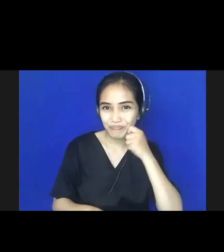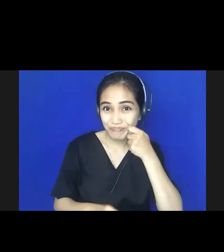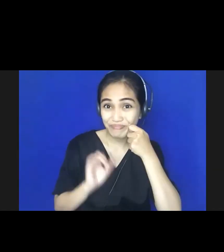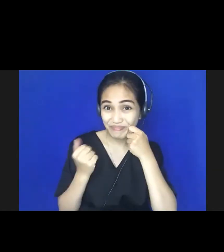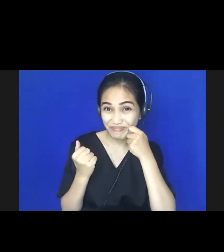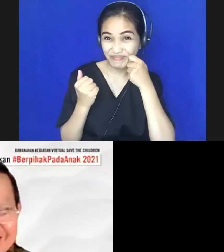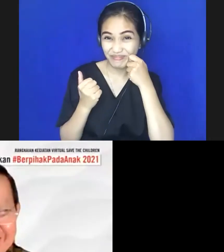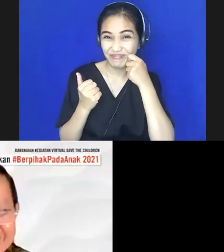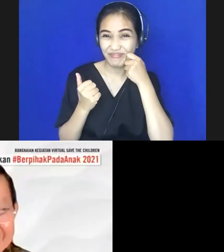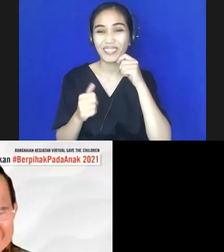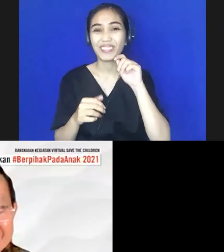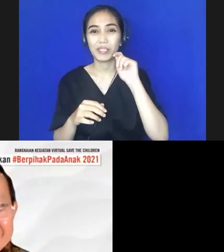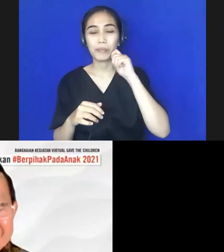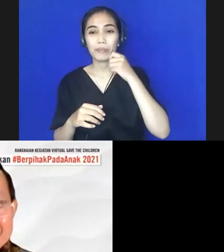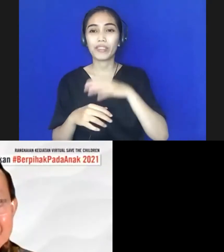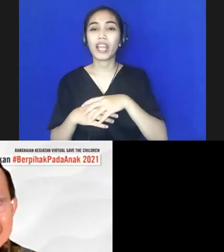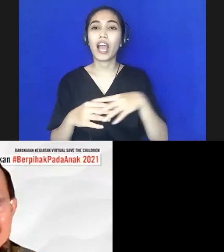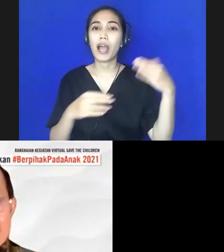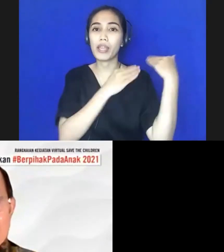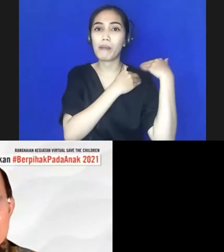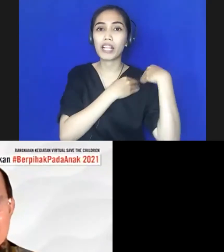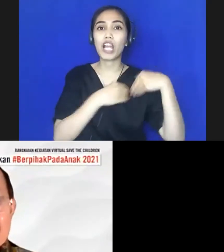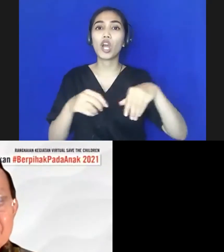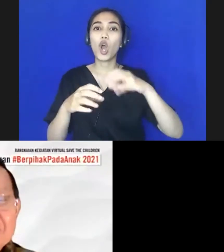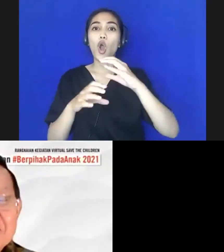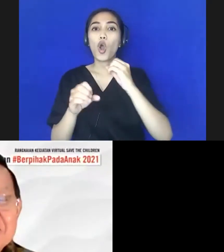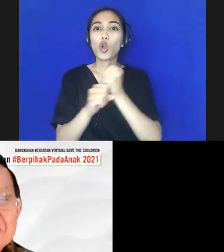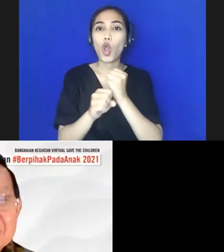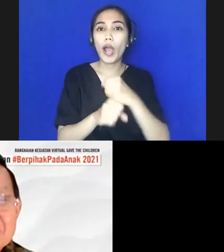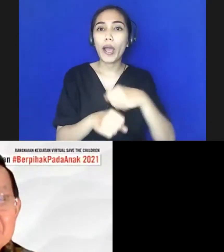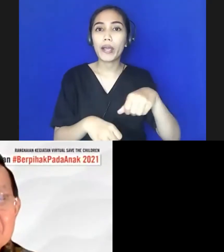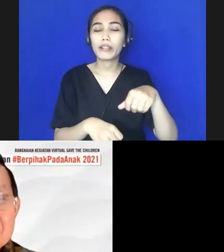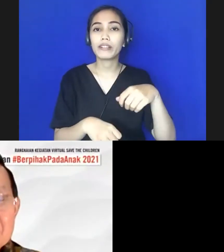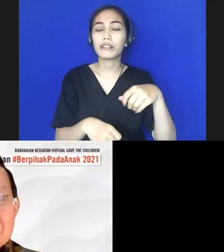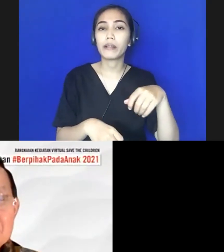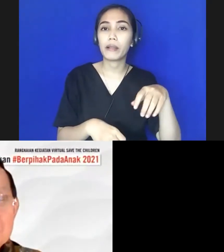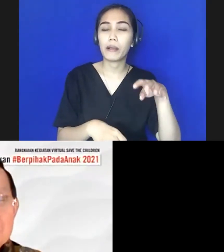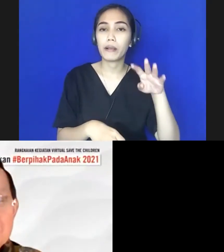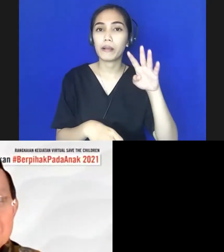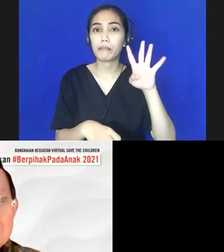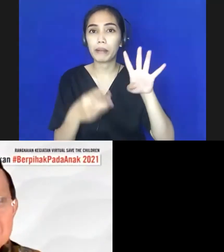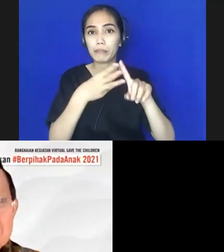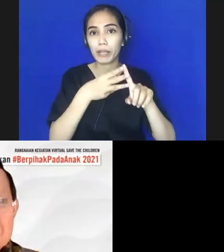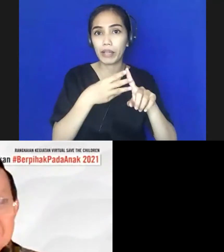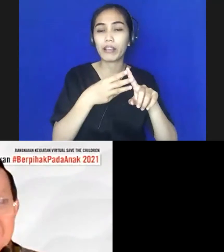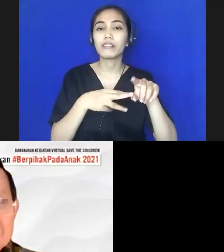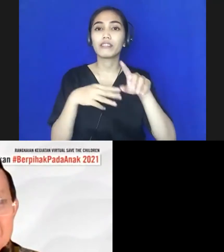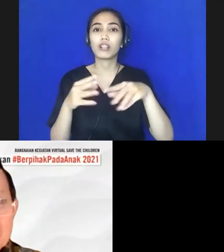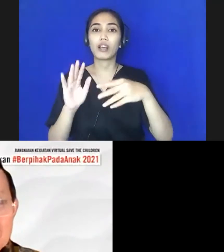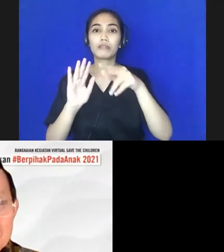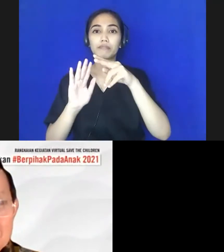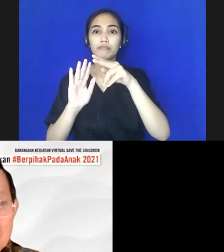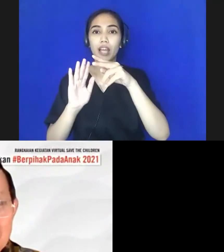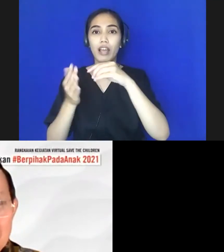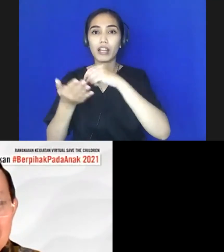Golongan pangkat 4E atau pemindah utama, jabatan akademik, sekarang adalah Rektor IRC. Untuk riwayat pendidikan,